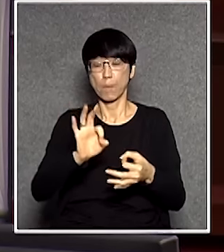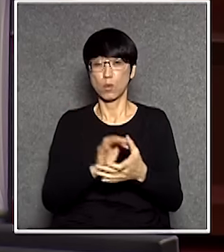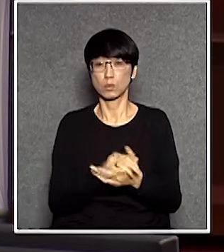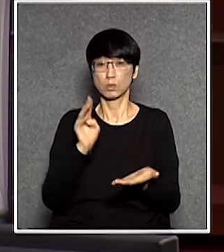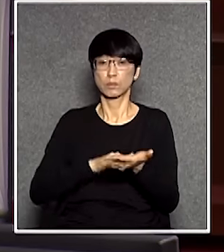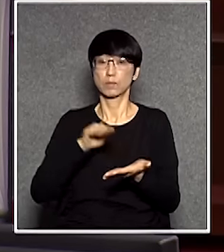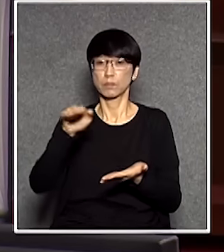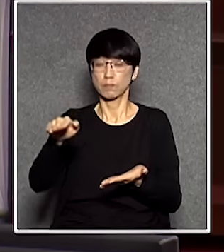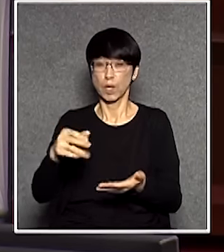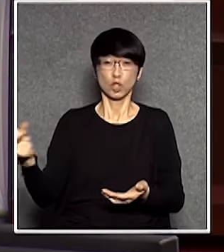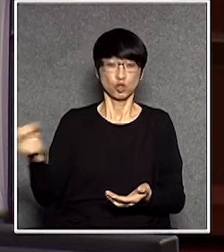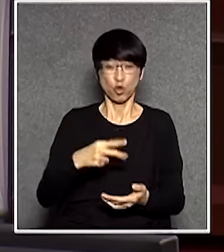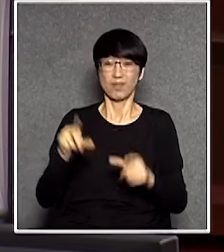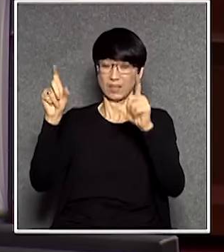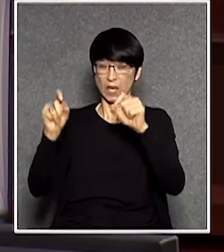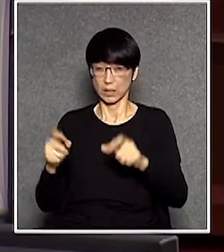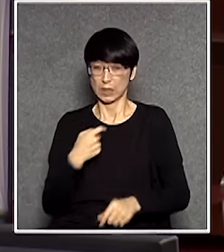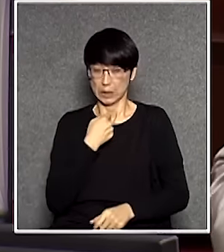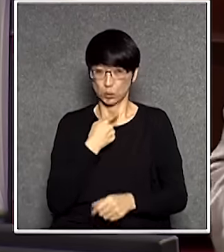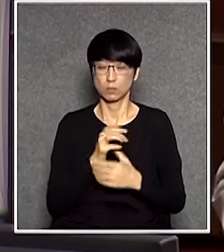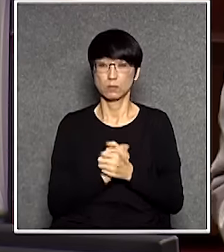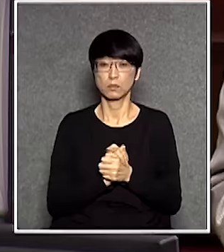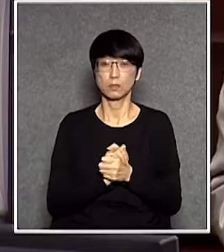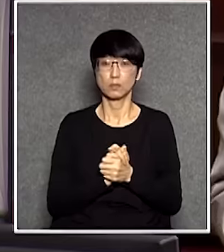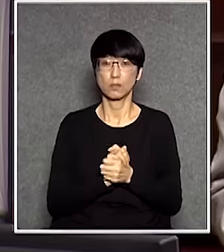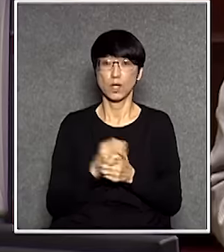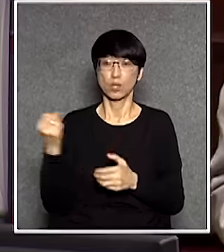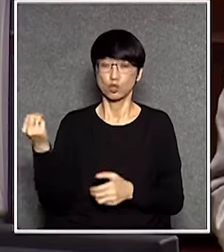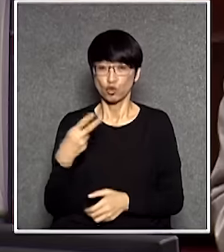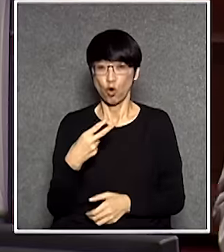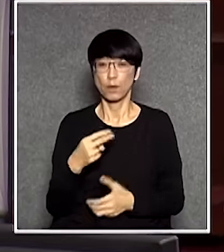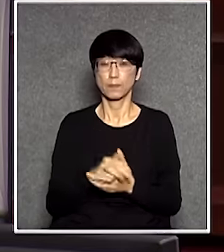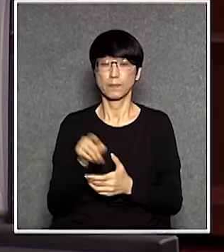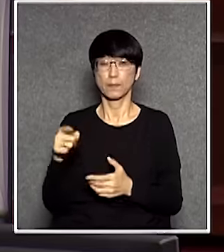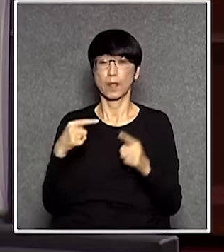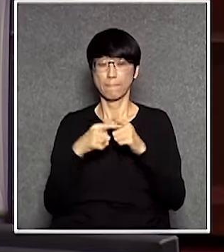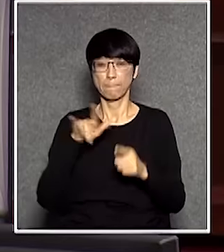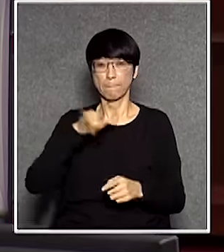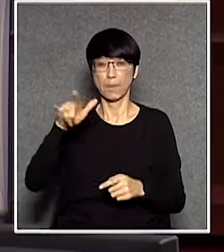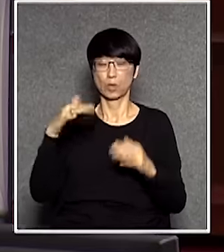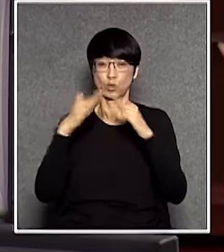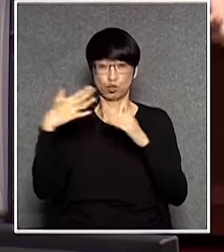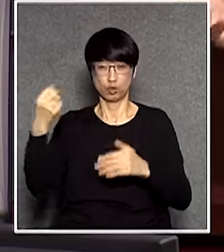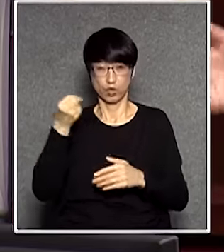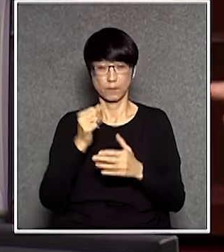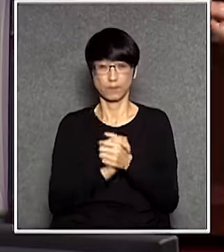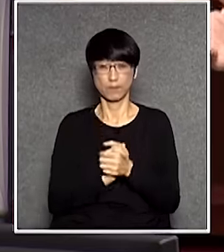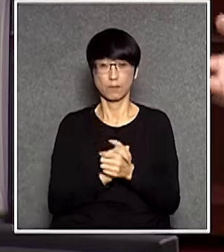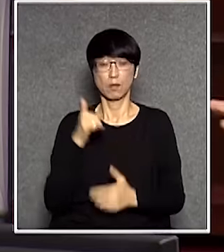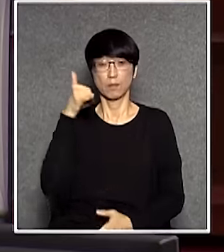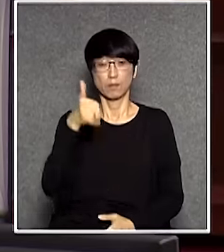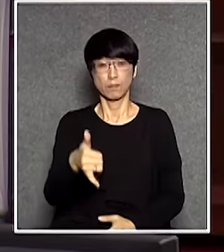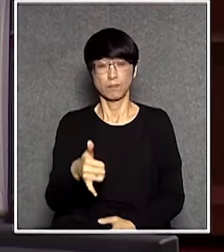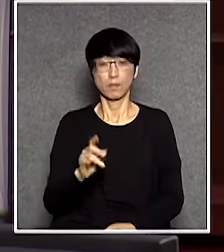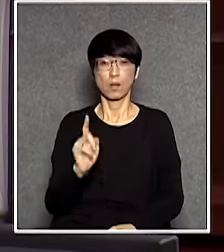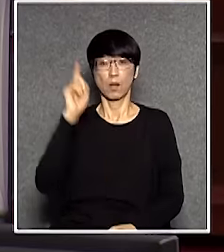張委會又要他交代接著再爆發的就是這個民行處長又出來說那個空